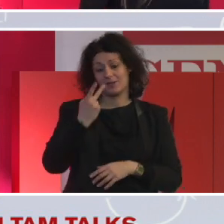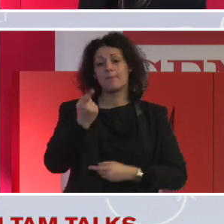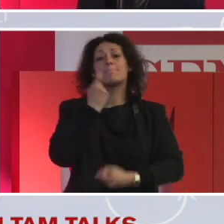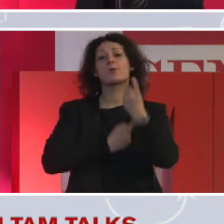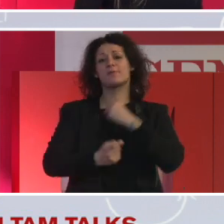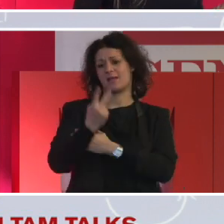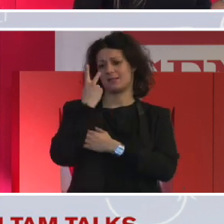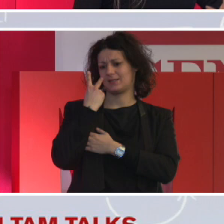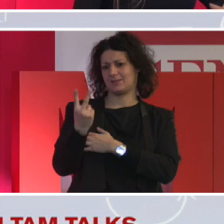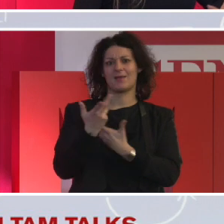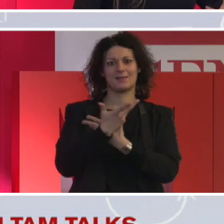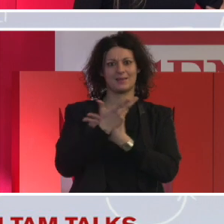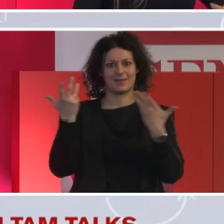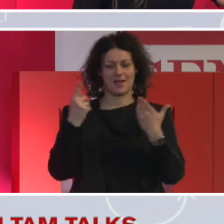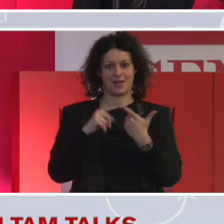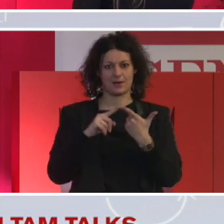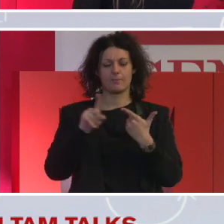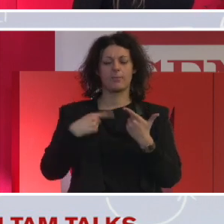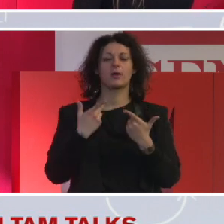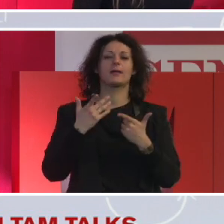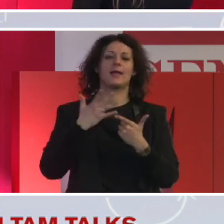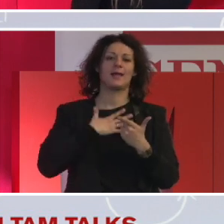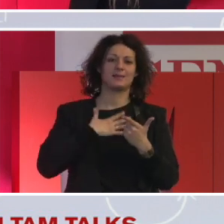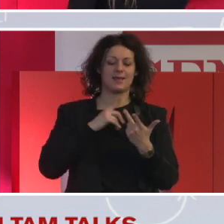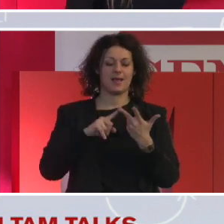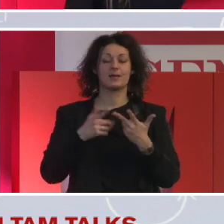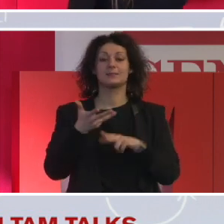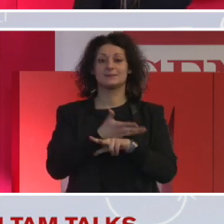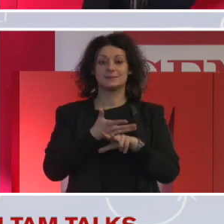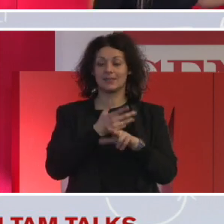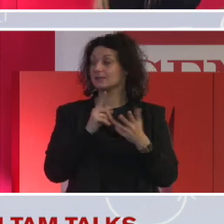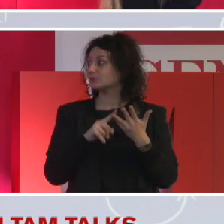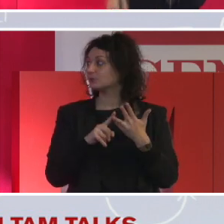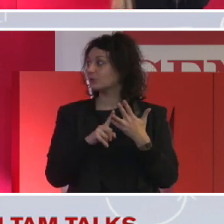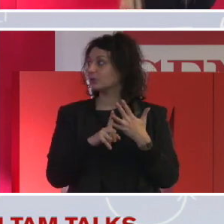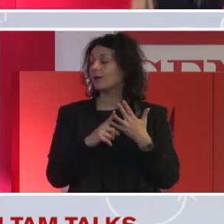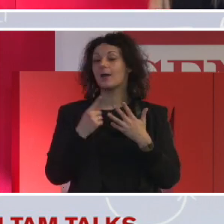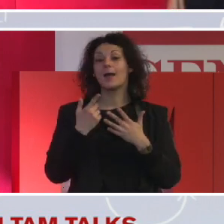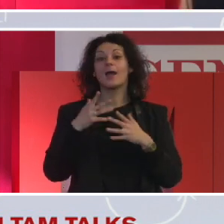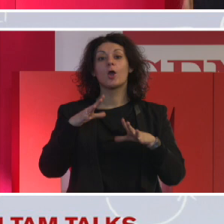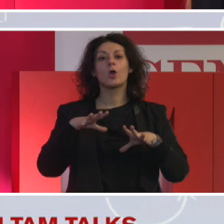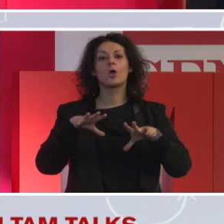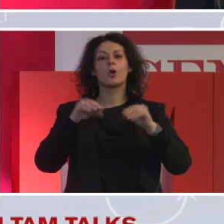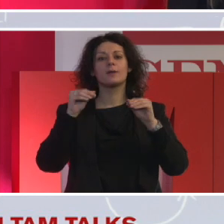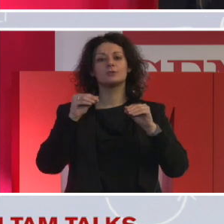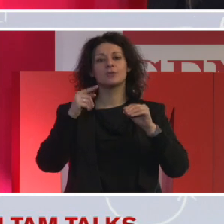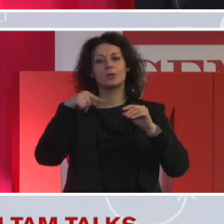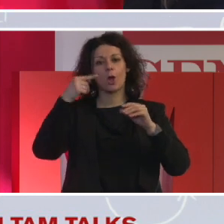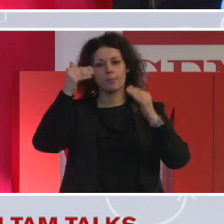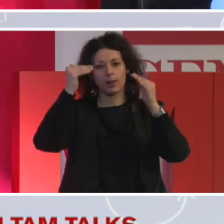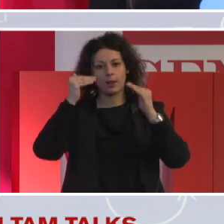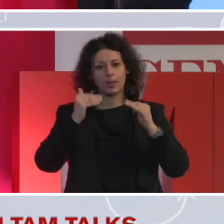espressa, più celebrata, però sesso, età, nazionalità, e come vedete, ci sono e cominciano ad essere la personalità,